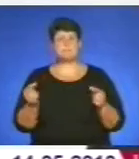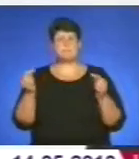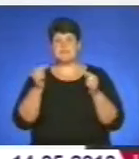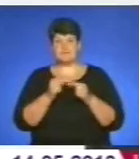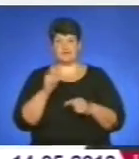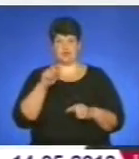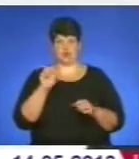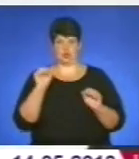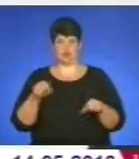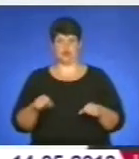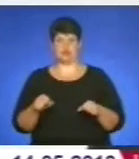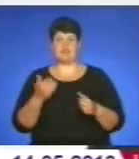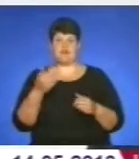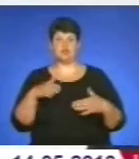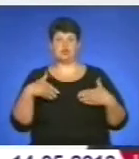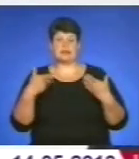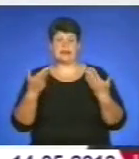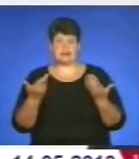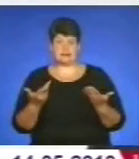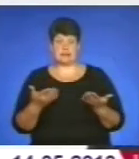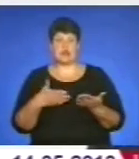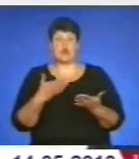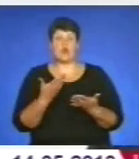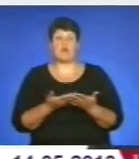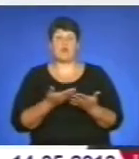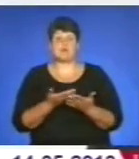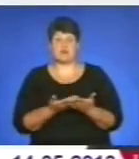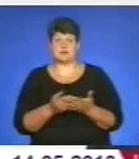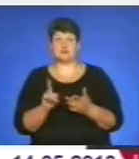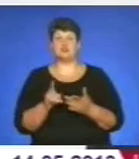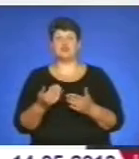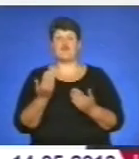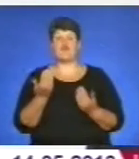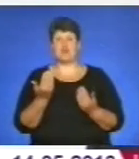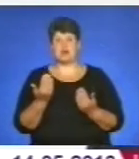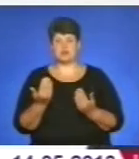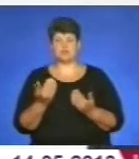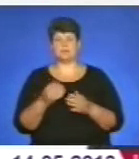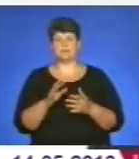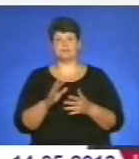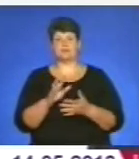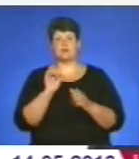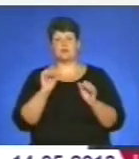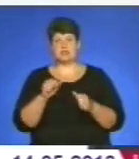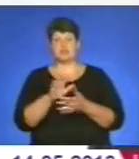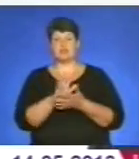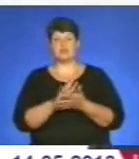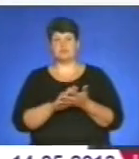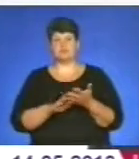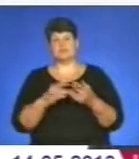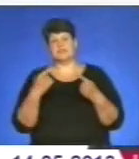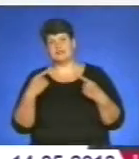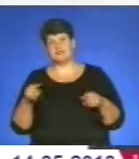в змозі. І вам будуть надані рекомендації щодо вашого можливого проходження професійного навчання за